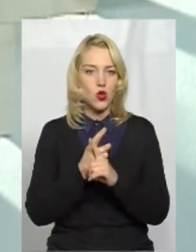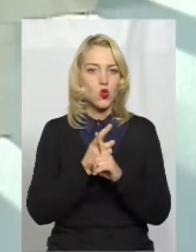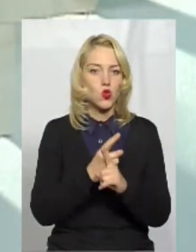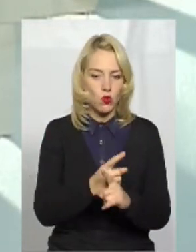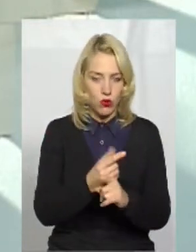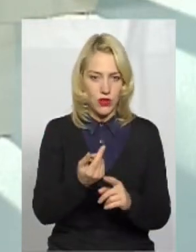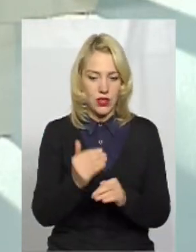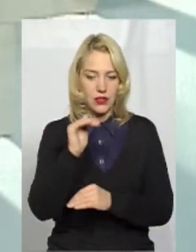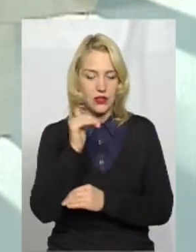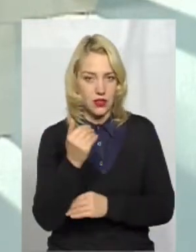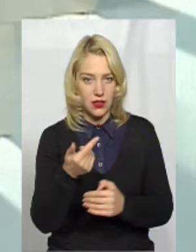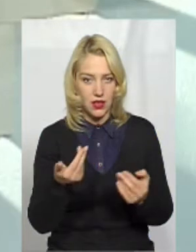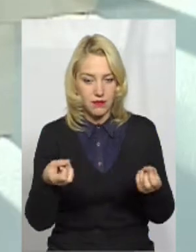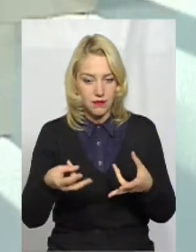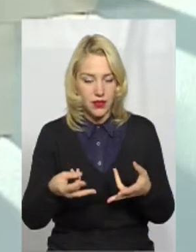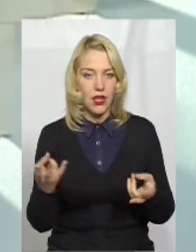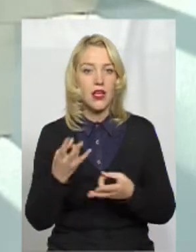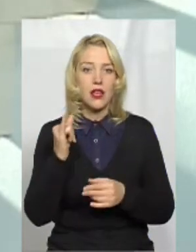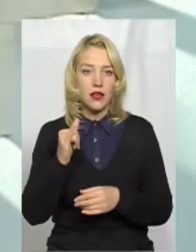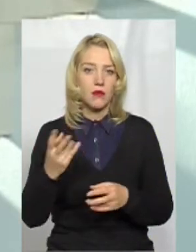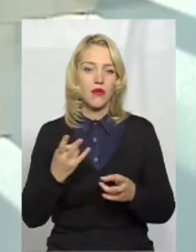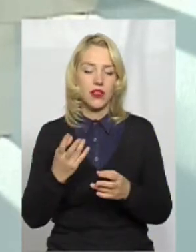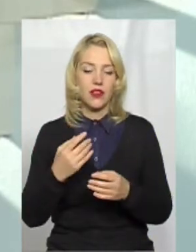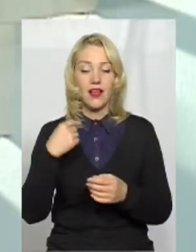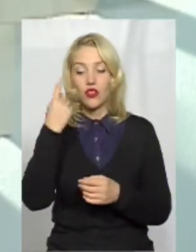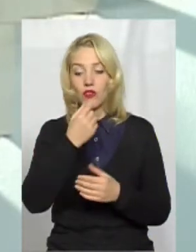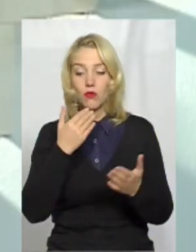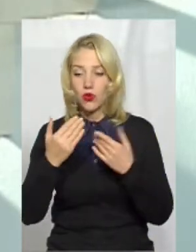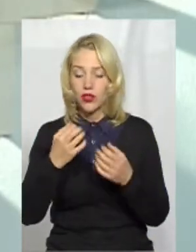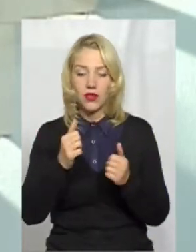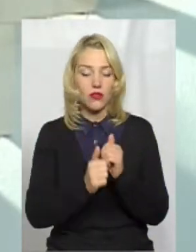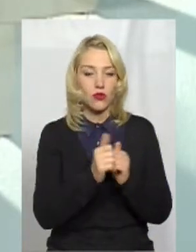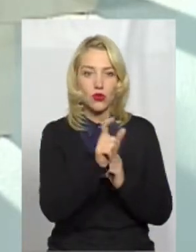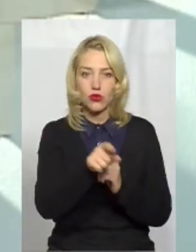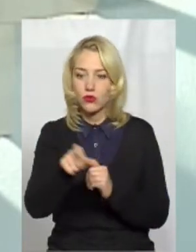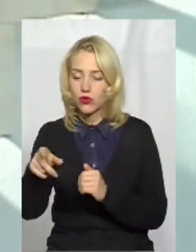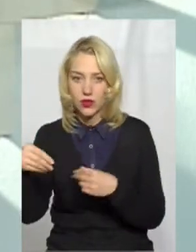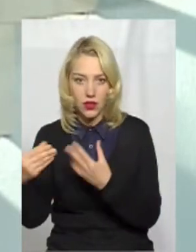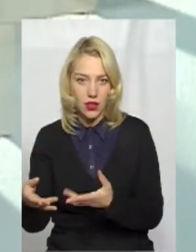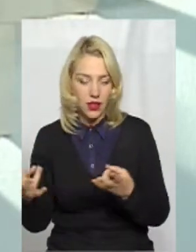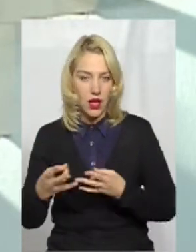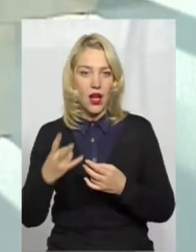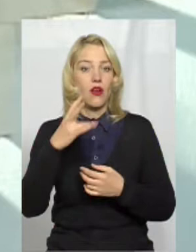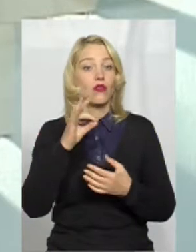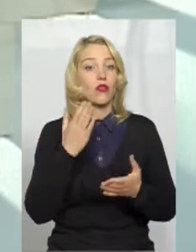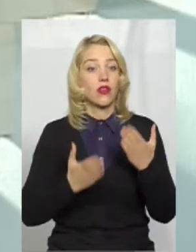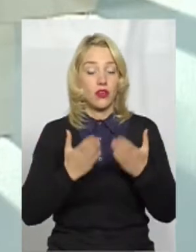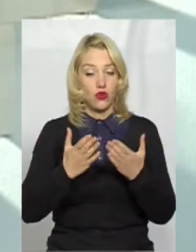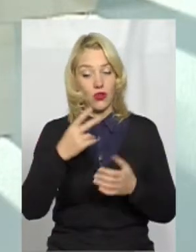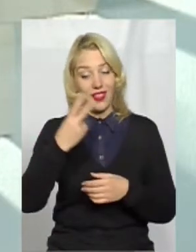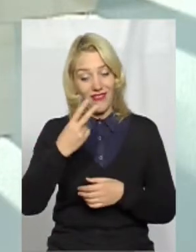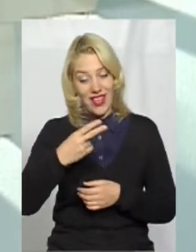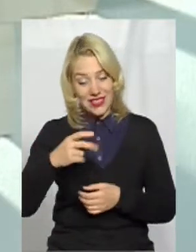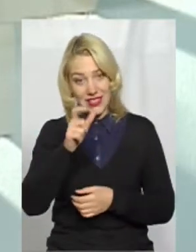звичайно, що індивідуальний підхід має застосовуватися і до всіх учнів класу, але, як сказала пані Олена, якщо це 20